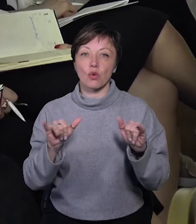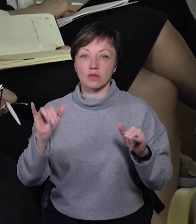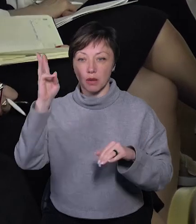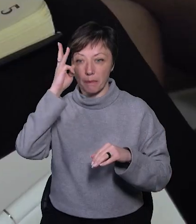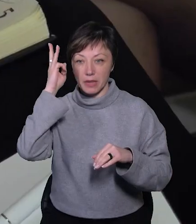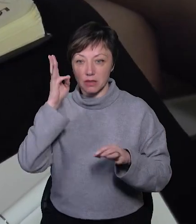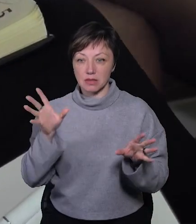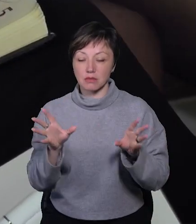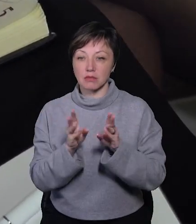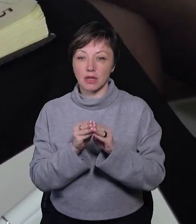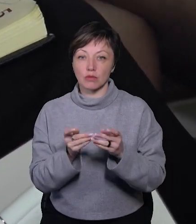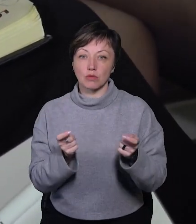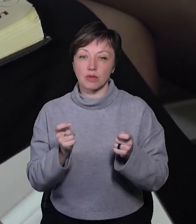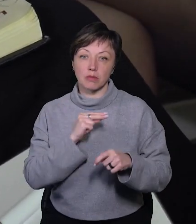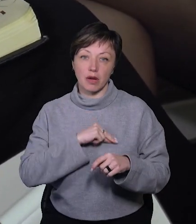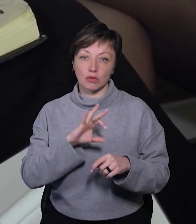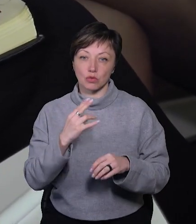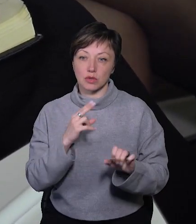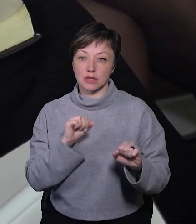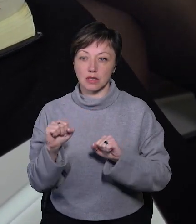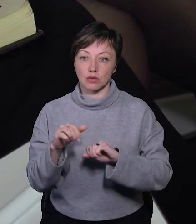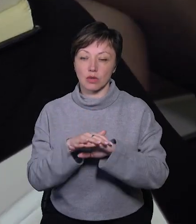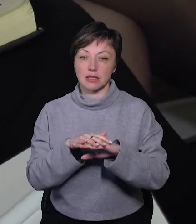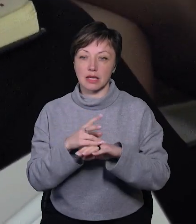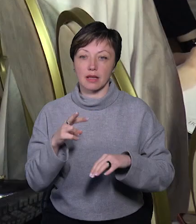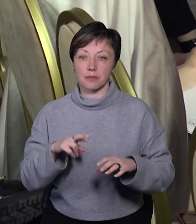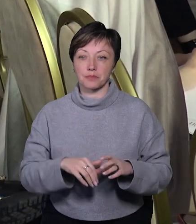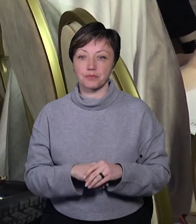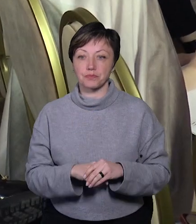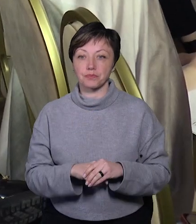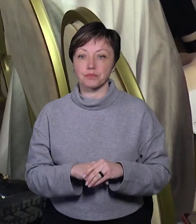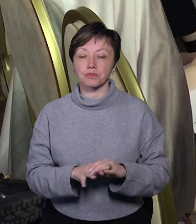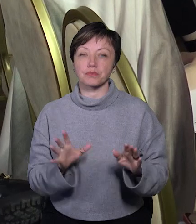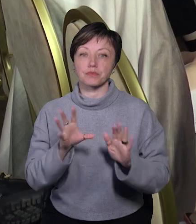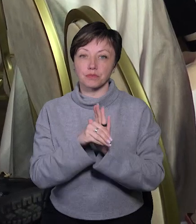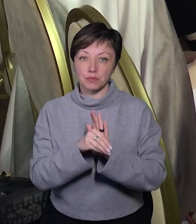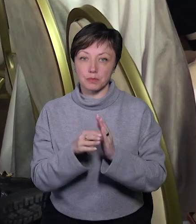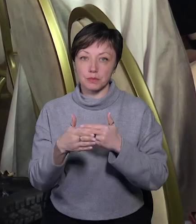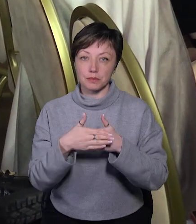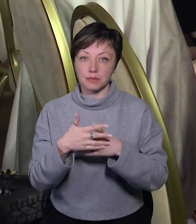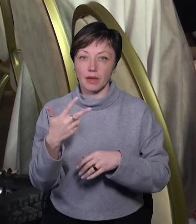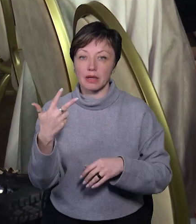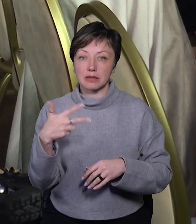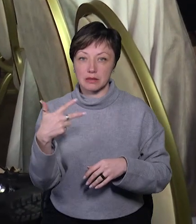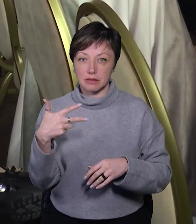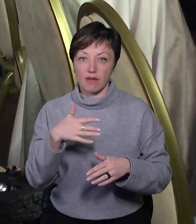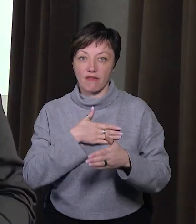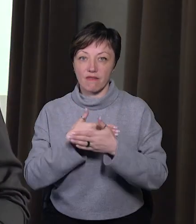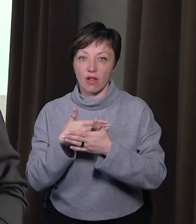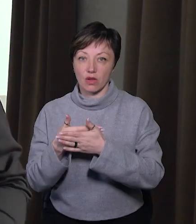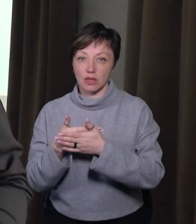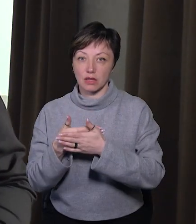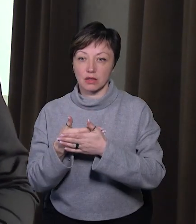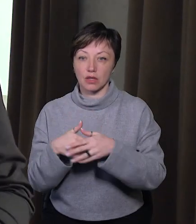Хмельницького спільно з управлінням праці та соціального захисту населення. До нього долучилося близько трьох десятків волонтерів.